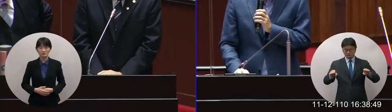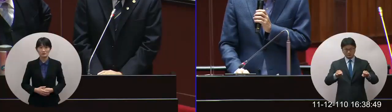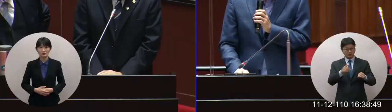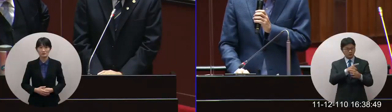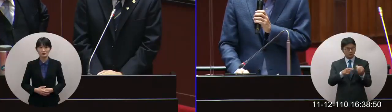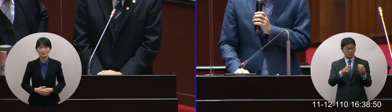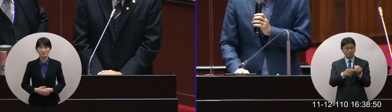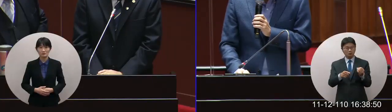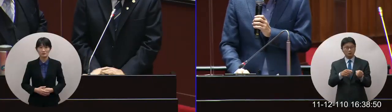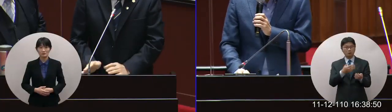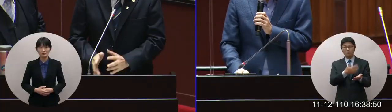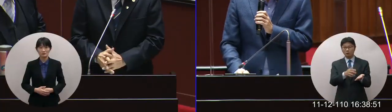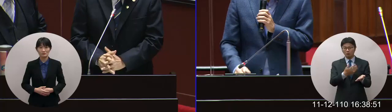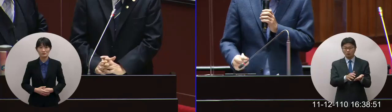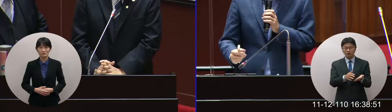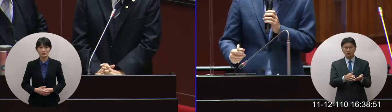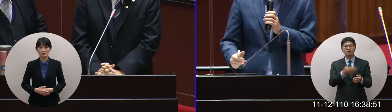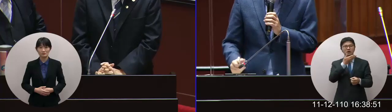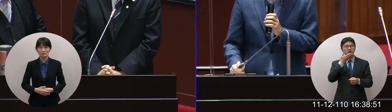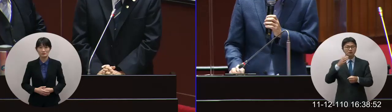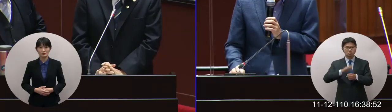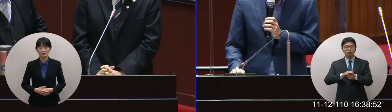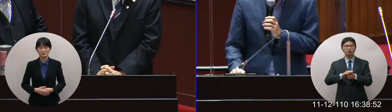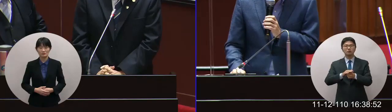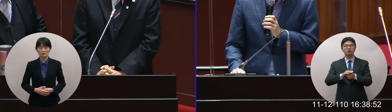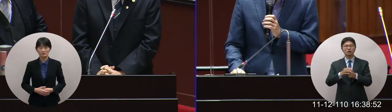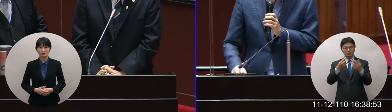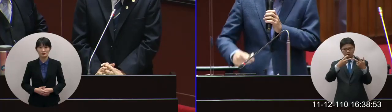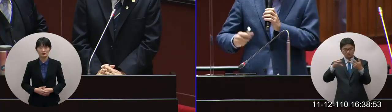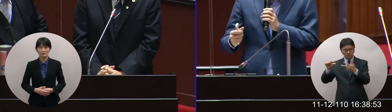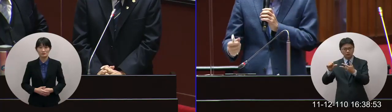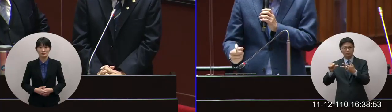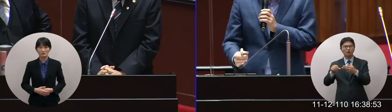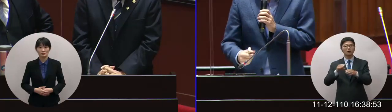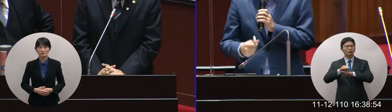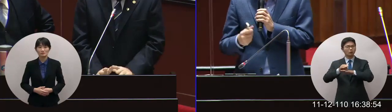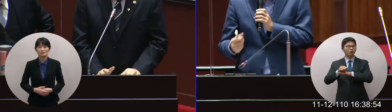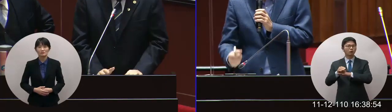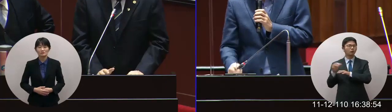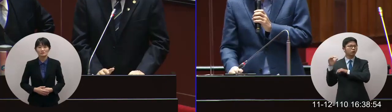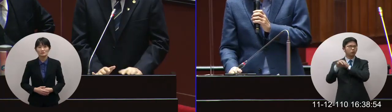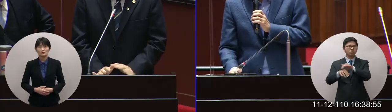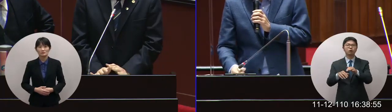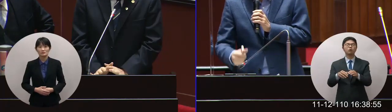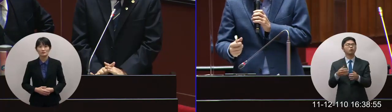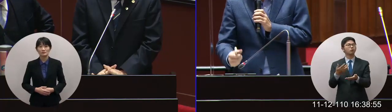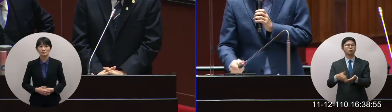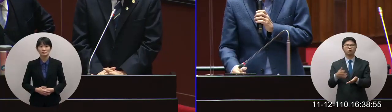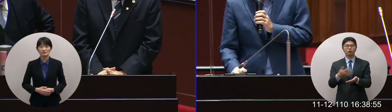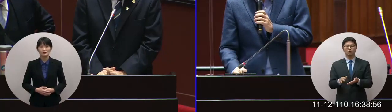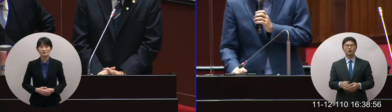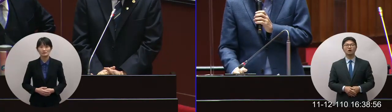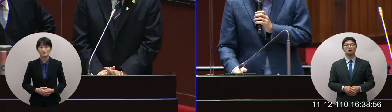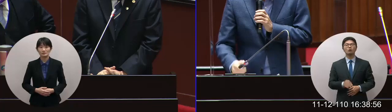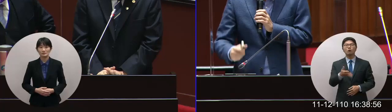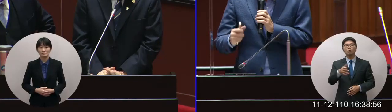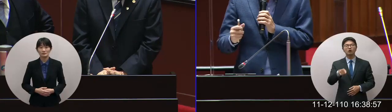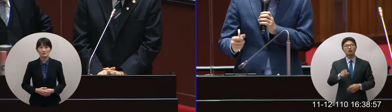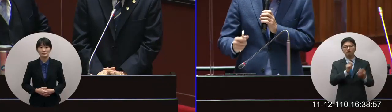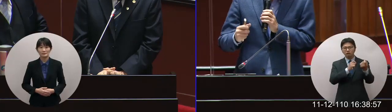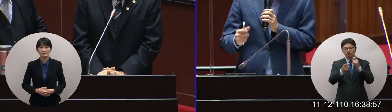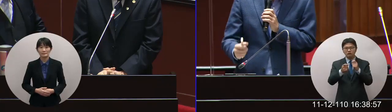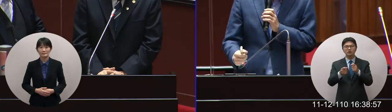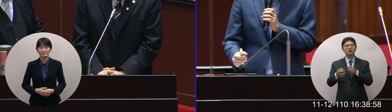青浦的一個地區平日就很多車進來了因為越來越多的一個商業空間已經建立起來了